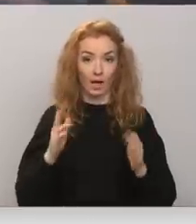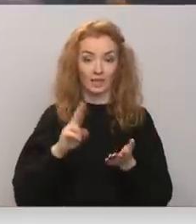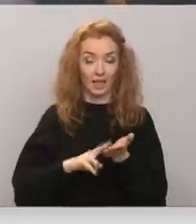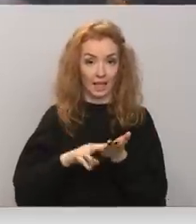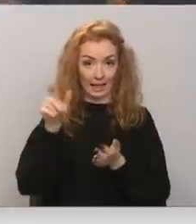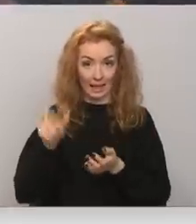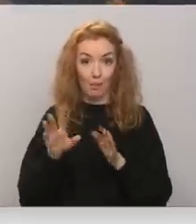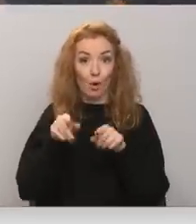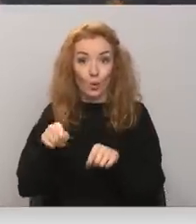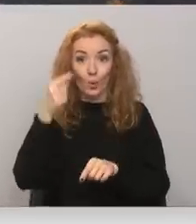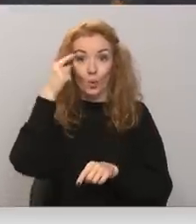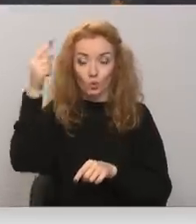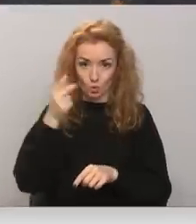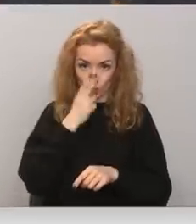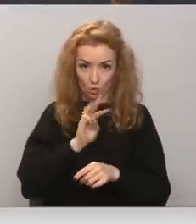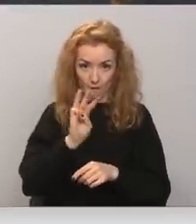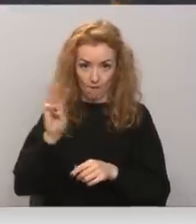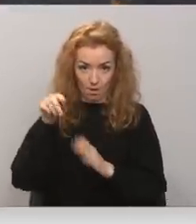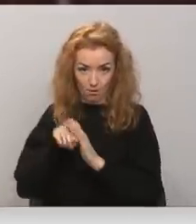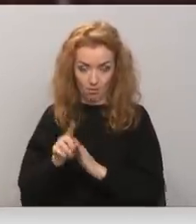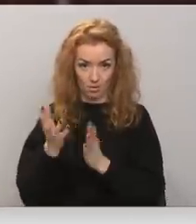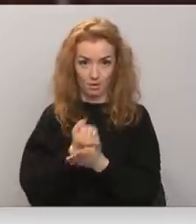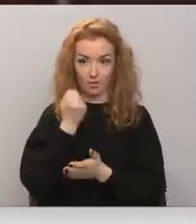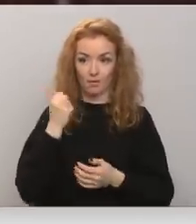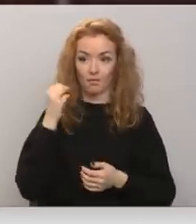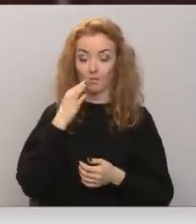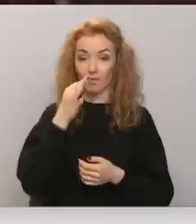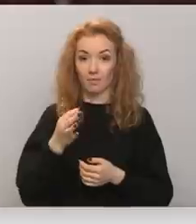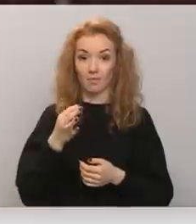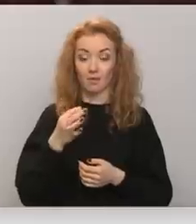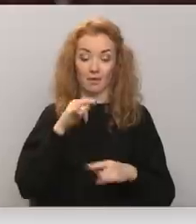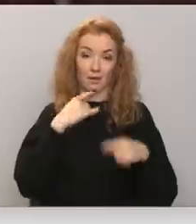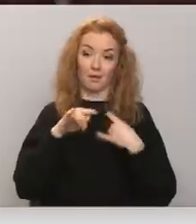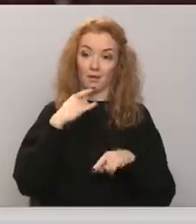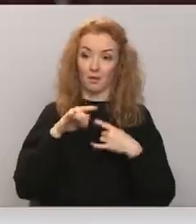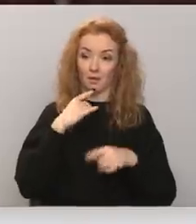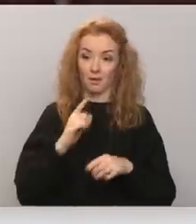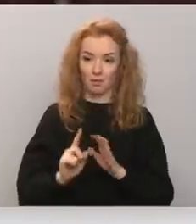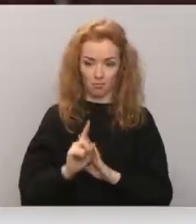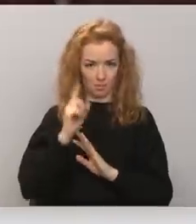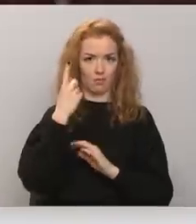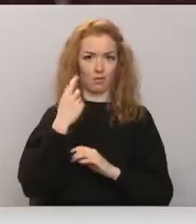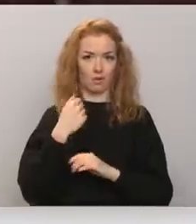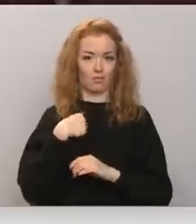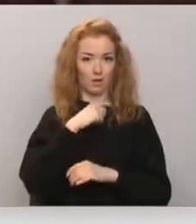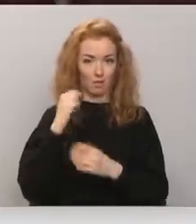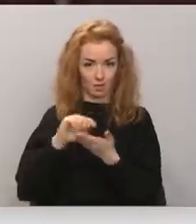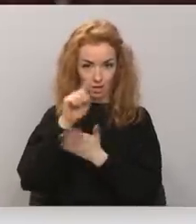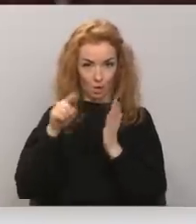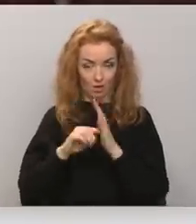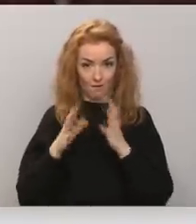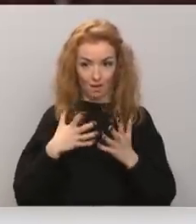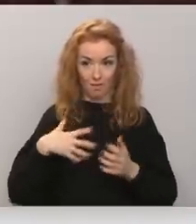par šo faktu uzzināja no ievietotā sludinājuma. Pirmais man uzreiz gribējās jautāt, vai